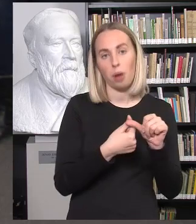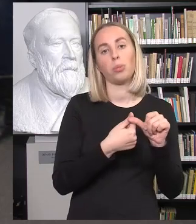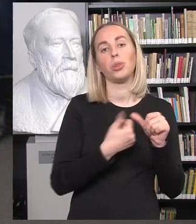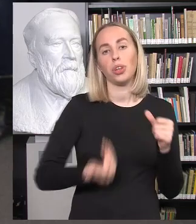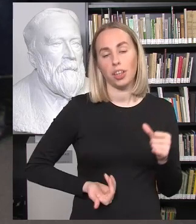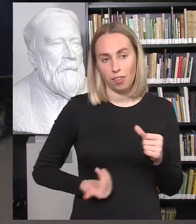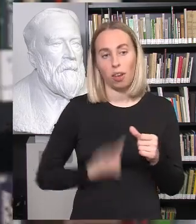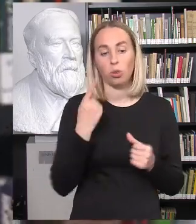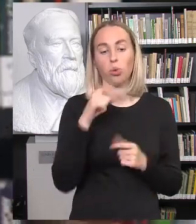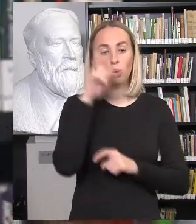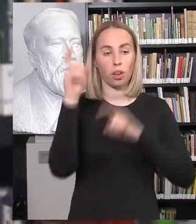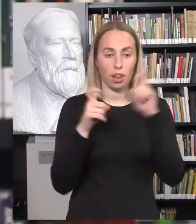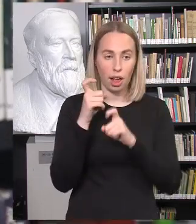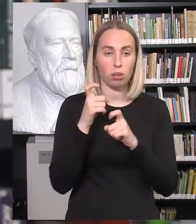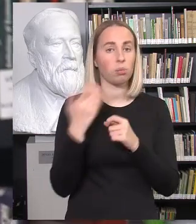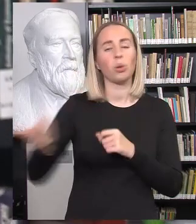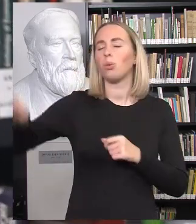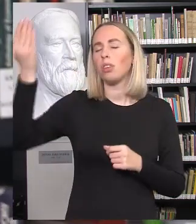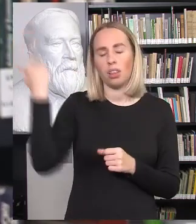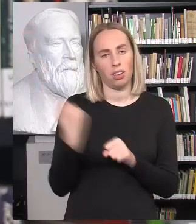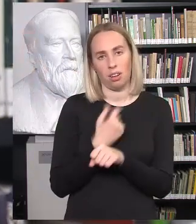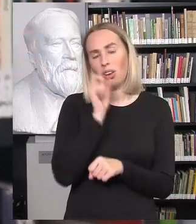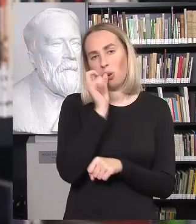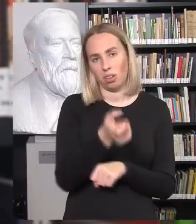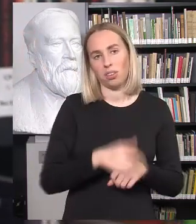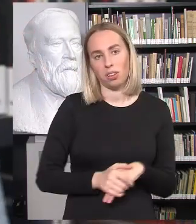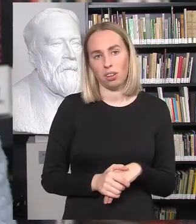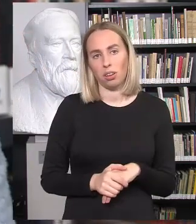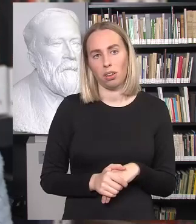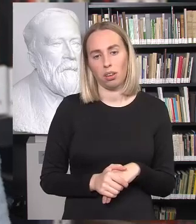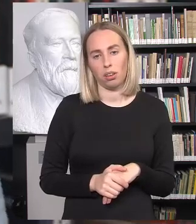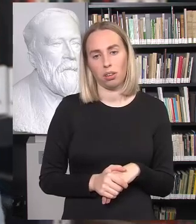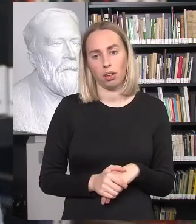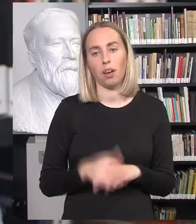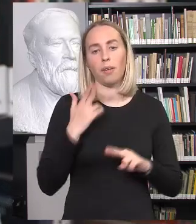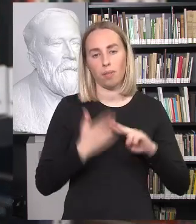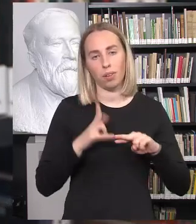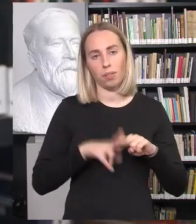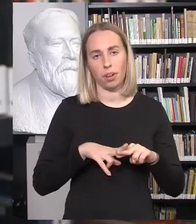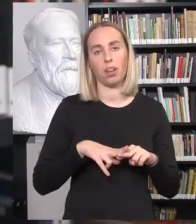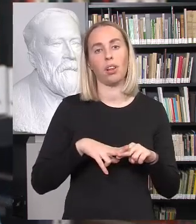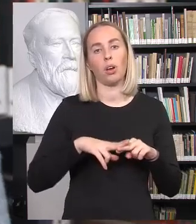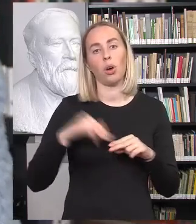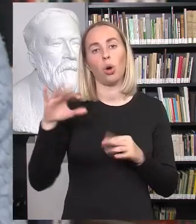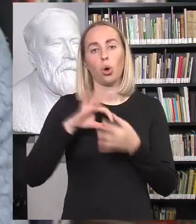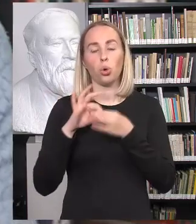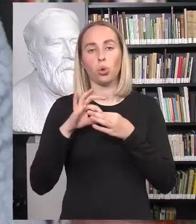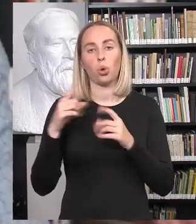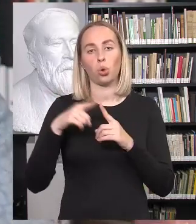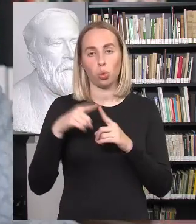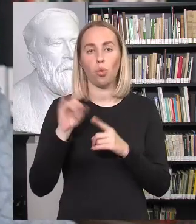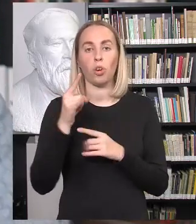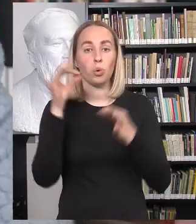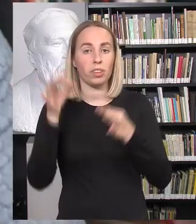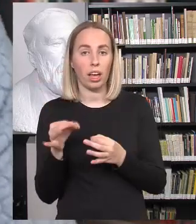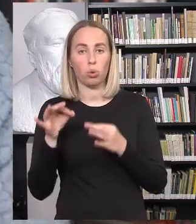klausimai, kurios jūs keleti, jie seniai turėjo būt atsakyti. Iš tikrųjų, ar ne, tad pasme ir dėl to, turbūt ir jungtinių tautuvai, pateisių komitetas ir kiti mūsų